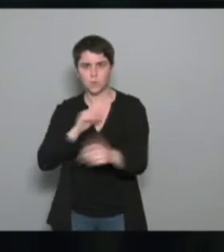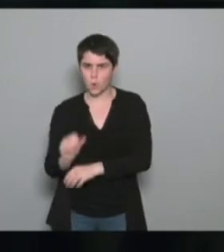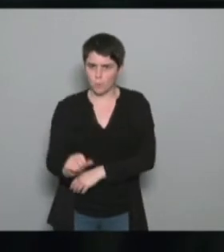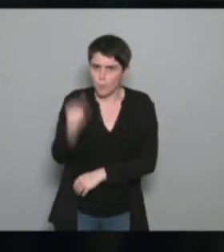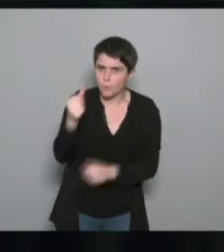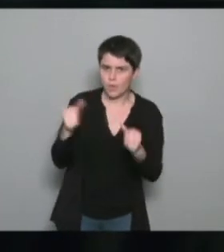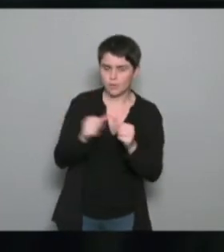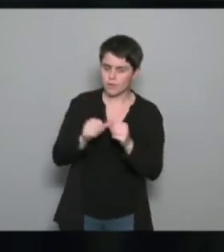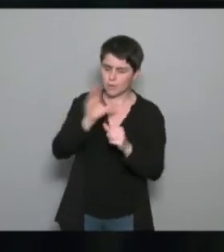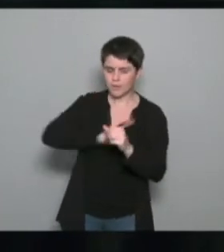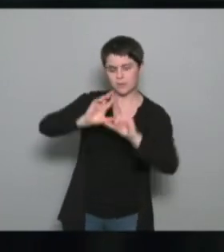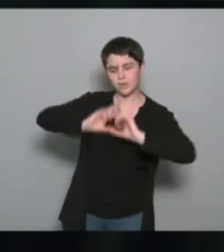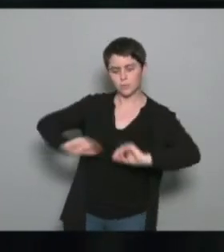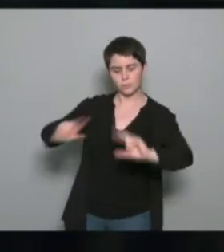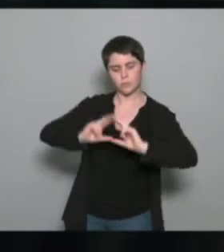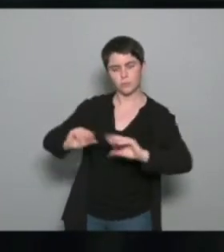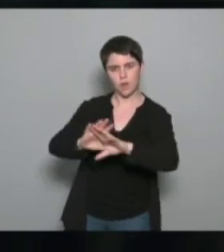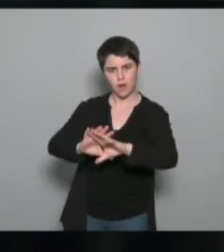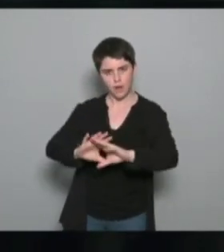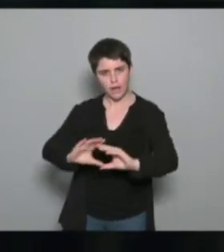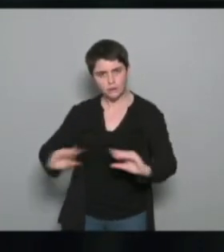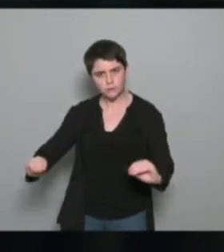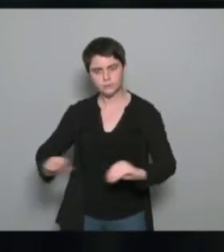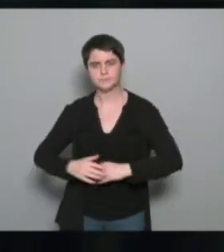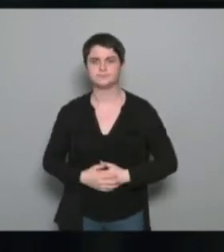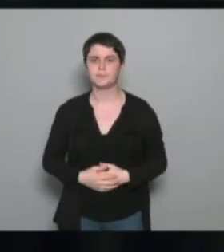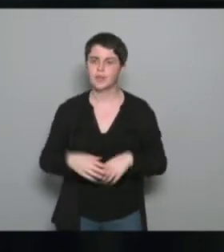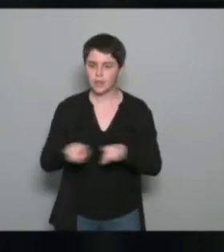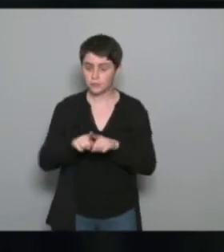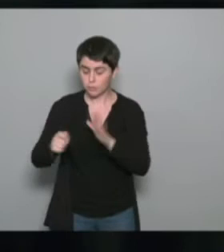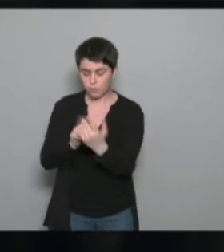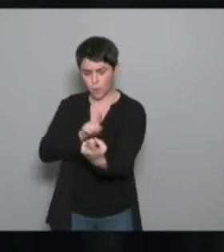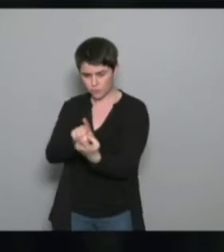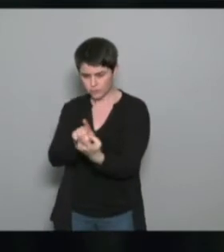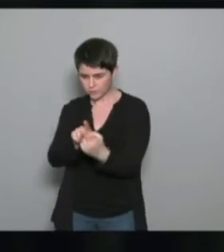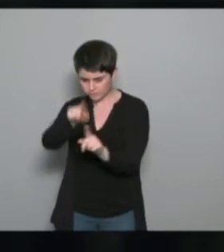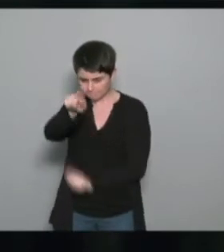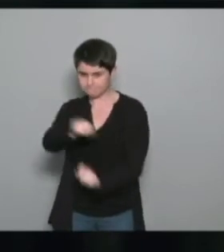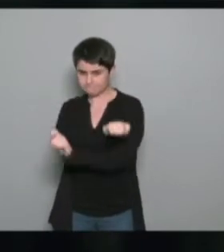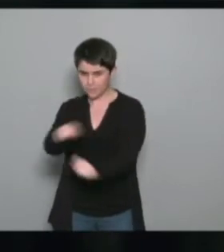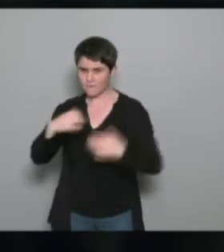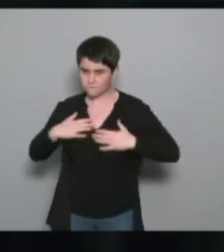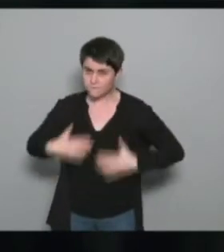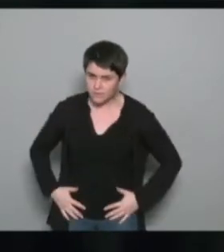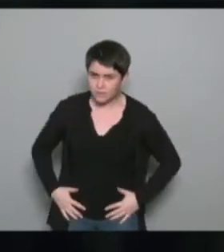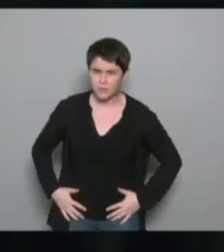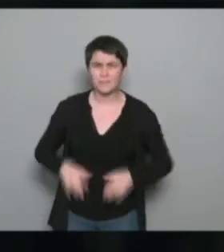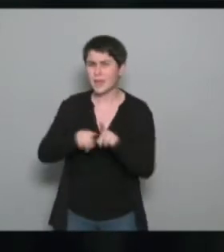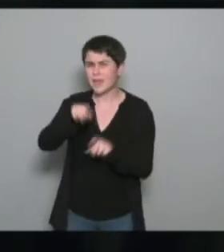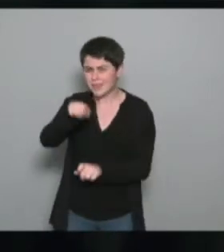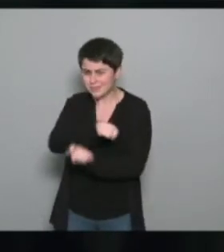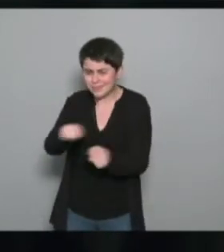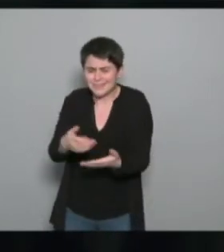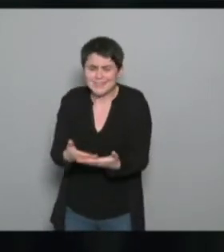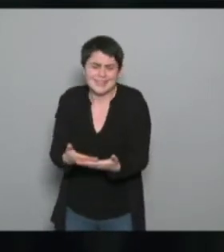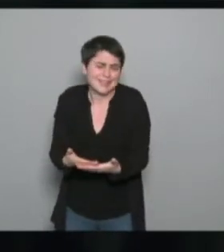premier temps. Et durant cet entretien, on fait aussi passer des tests physiques. Et en fait, grâce à ces tests qui sont très simples, on